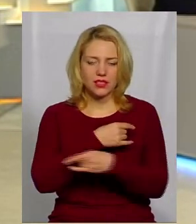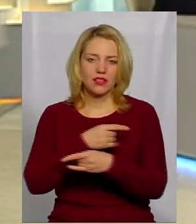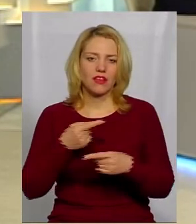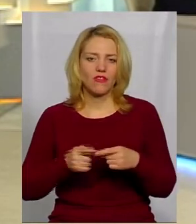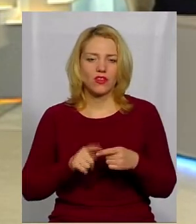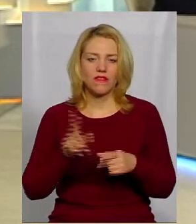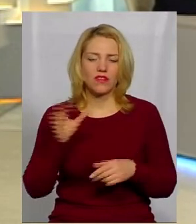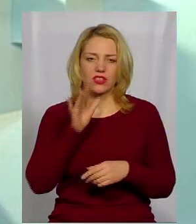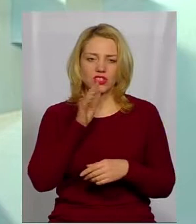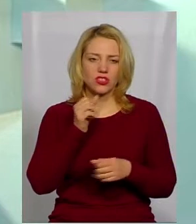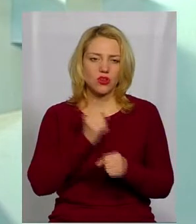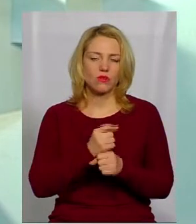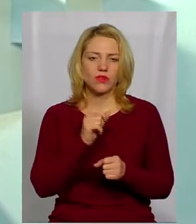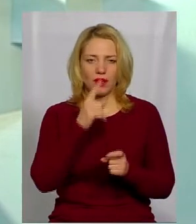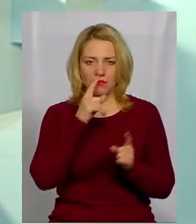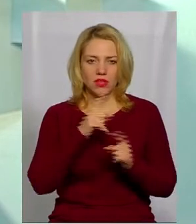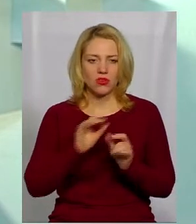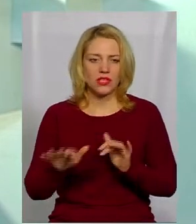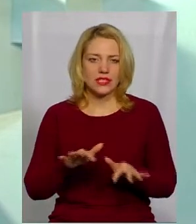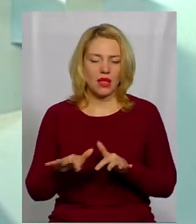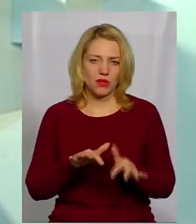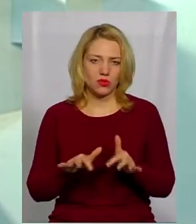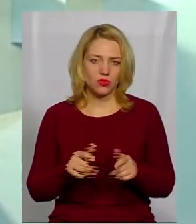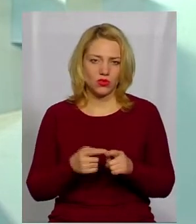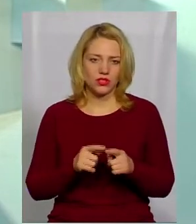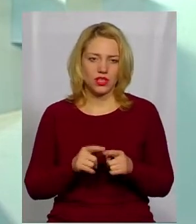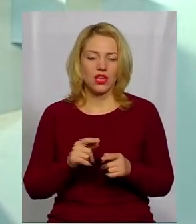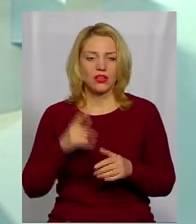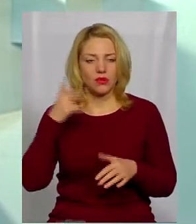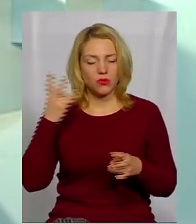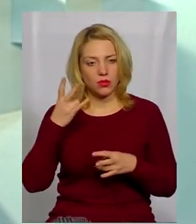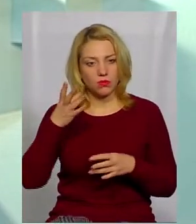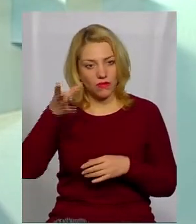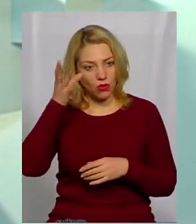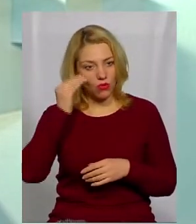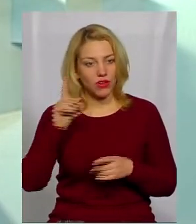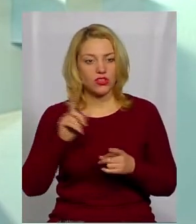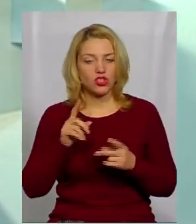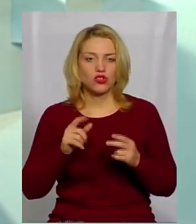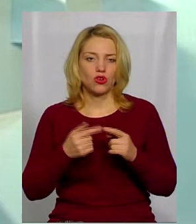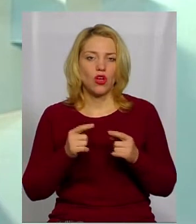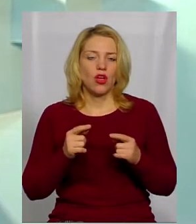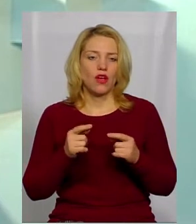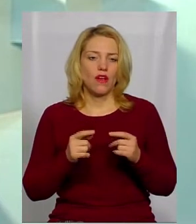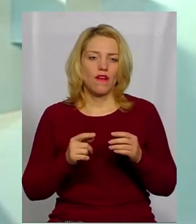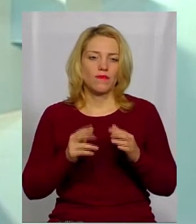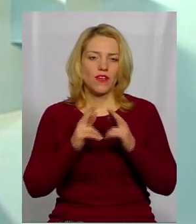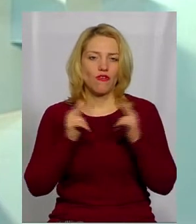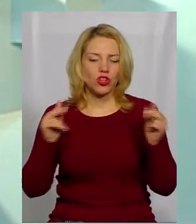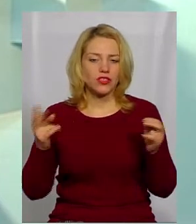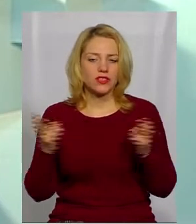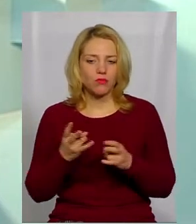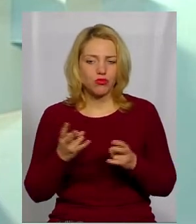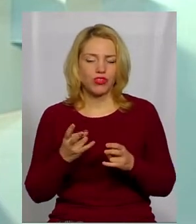мікроземлетруси. І зрозуміло, що потрібно враховувати, що фортеця повинна витримати і таку навалу сучасної техніки.